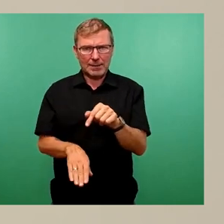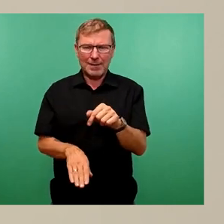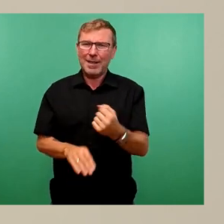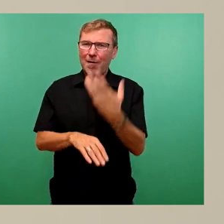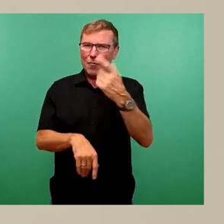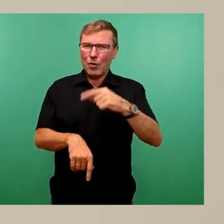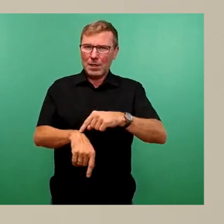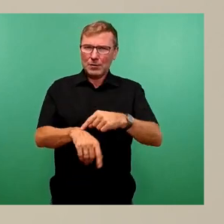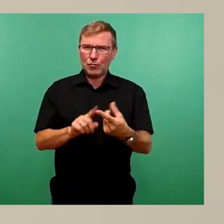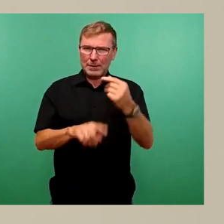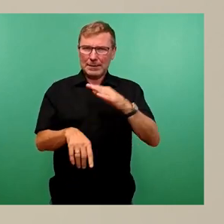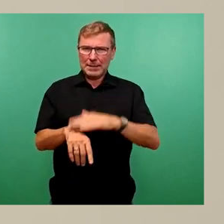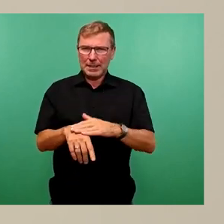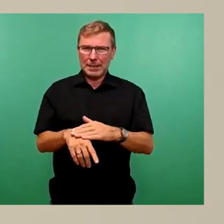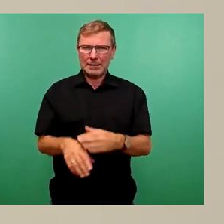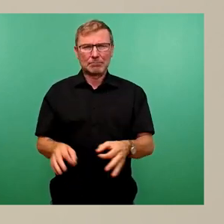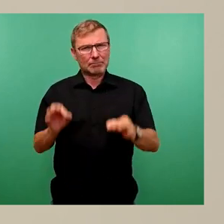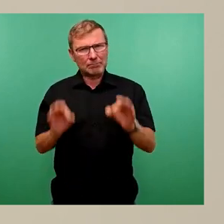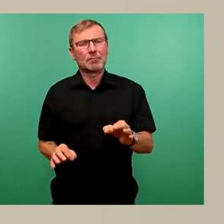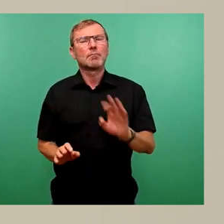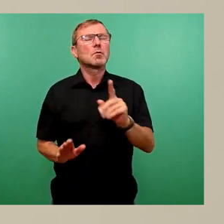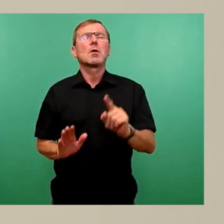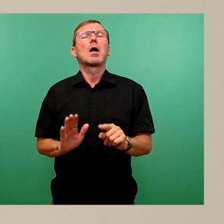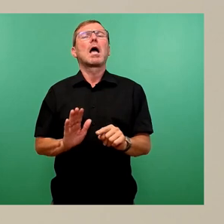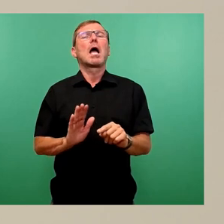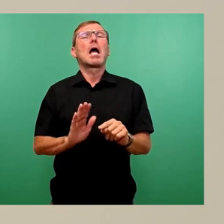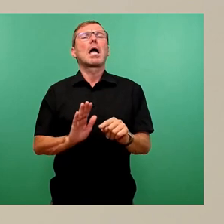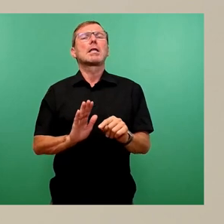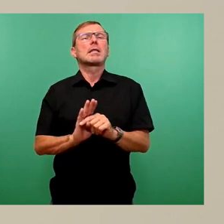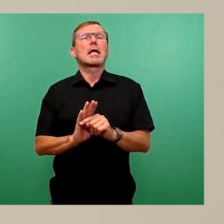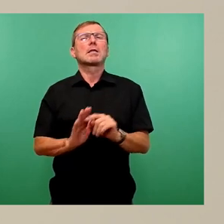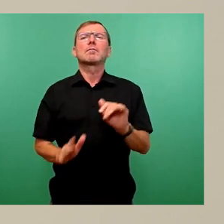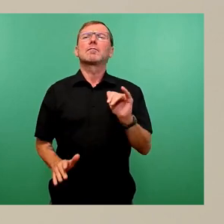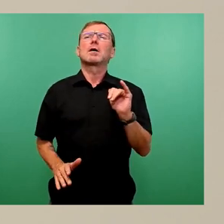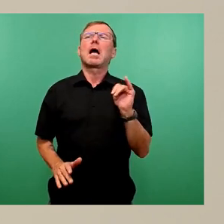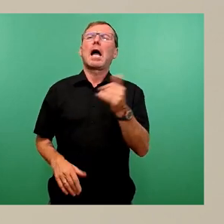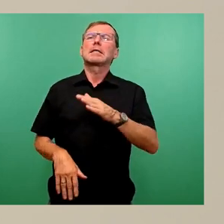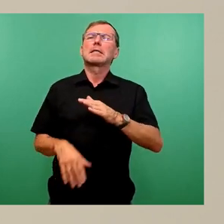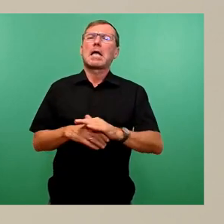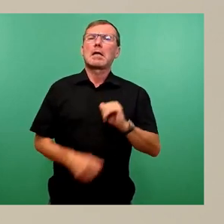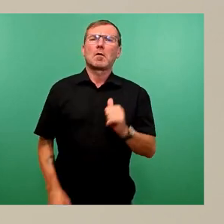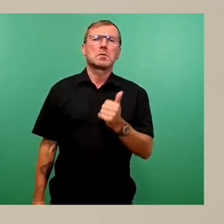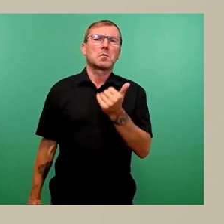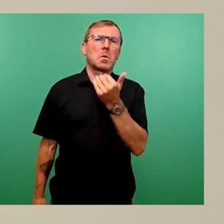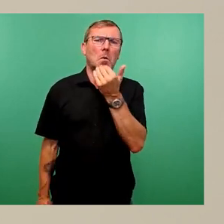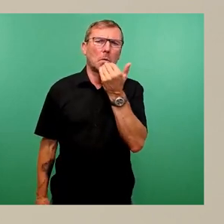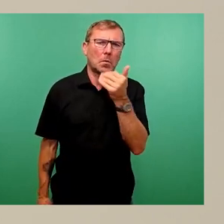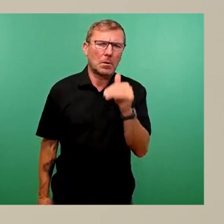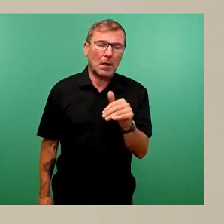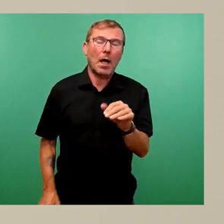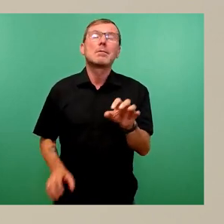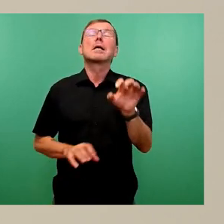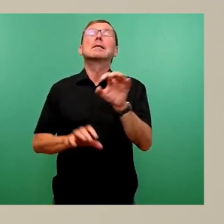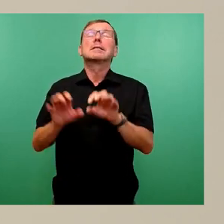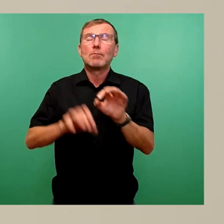zu keinen signifikanten negativen Reisezeitverlusten geführt hat. In der Simulation wäre da auch was